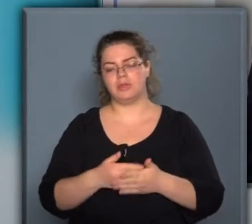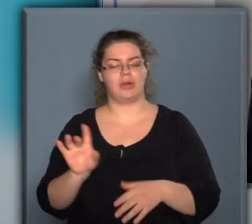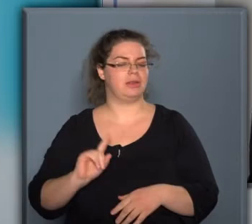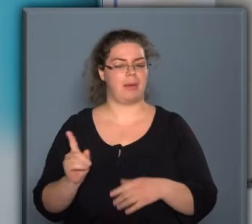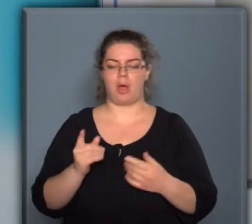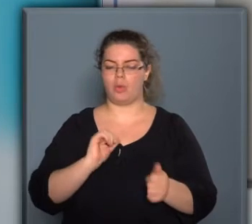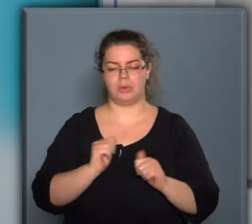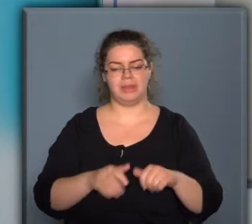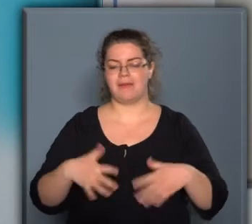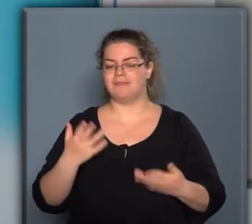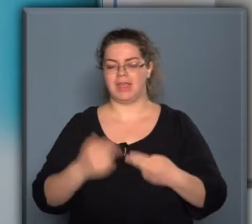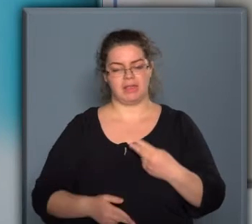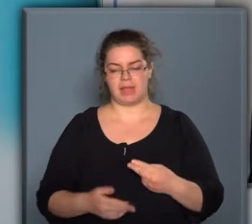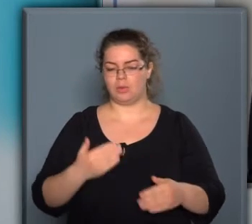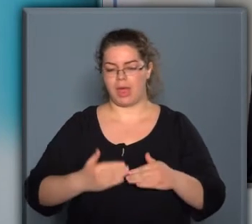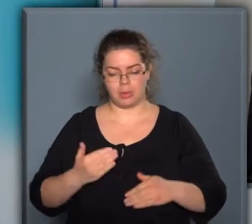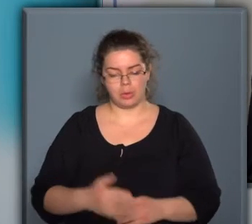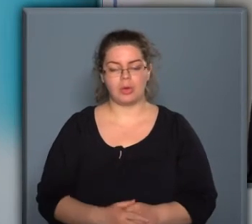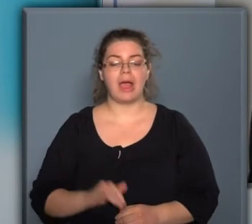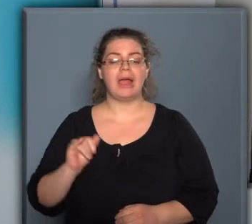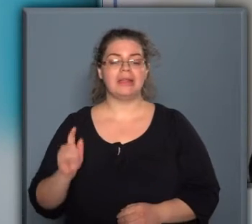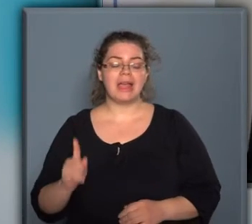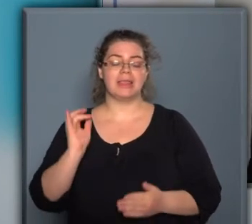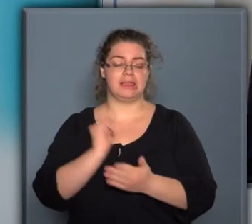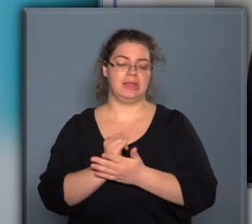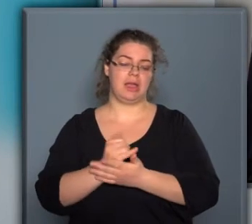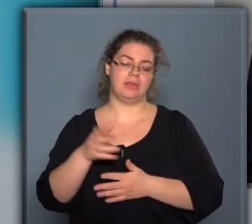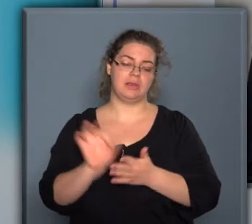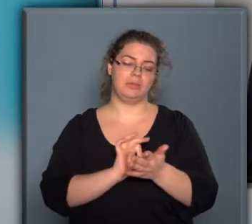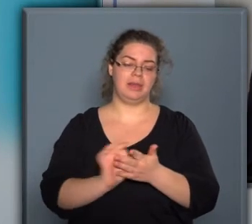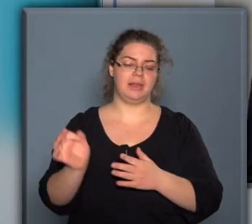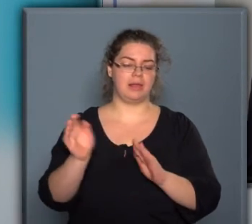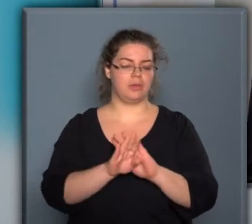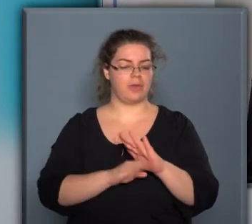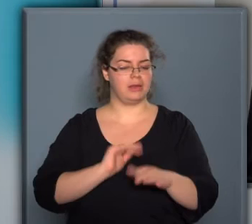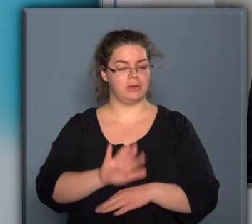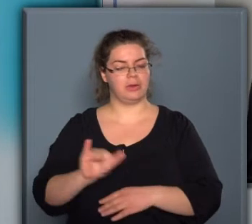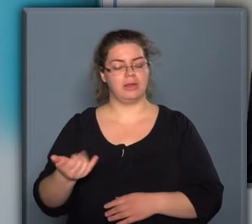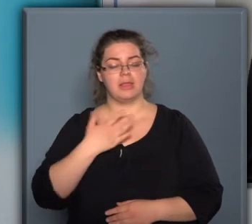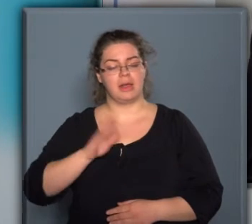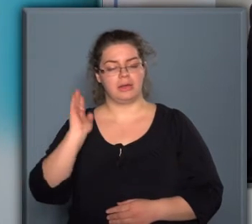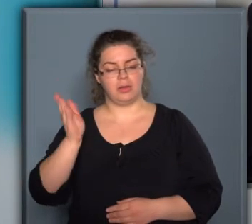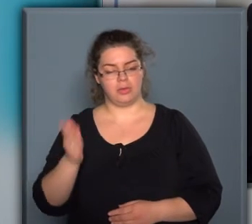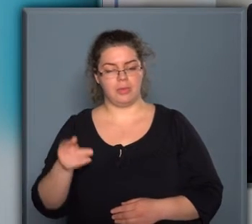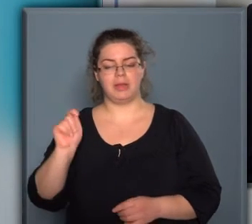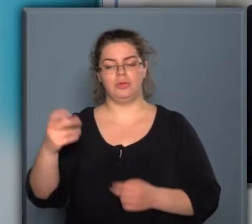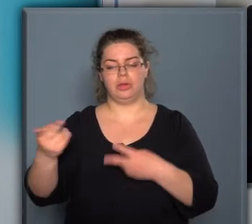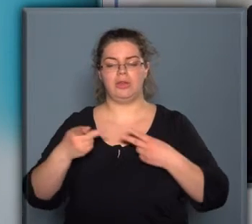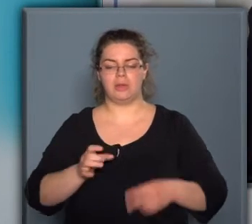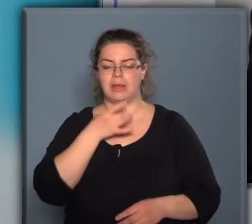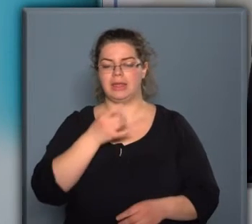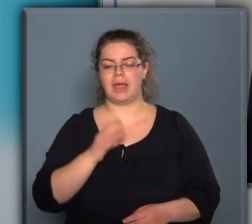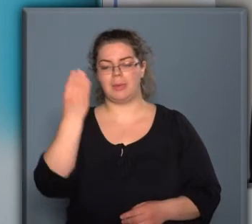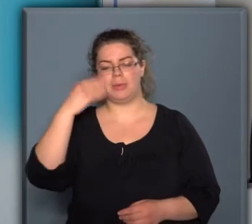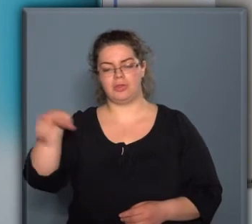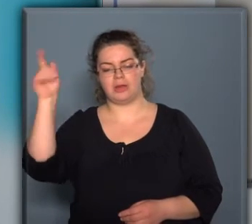automatizálható, nem végezhető el robotokkal. De igaz, az adminisztrációs feladatainkra is szeretnénk a jövőben a döntéshozat alatt egyre